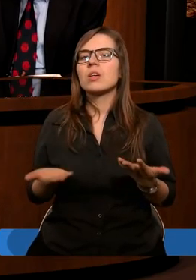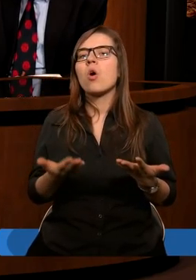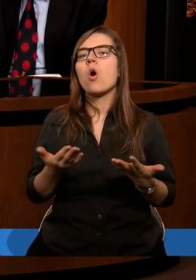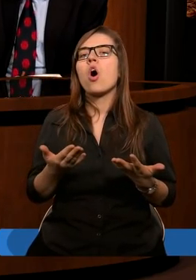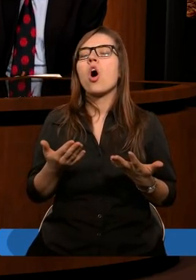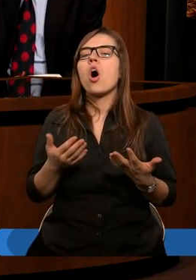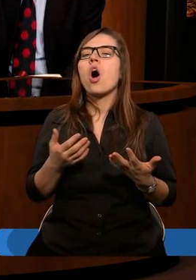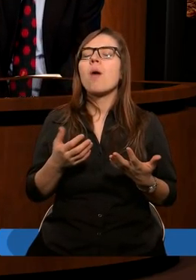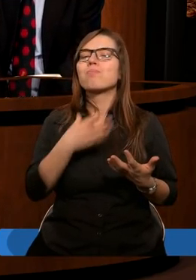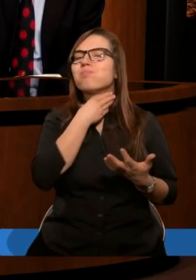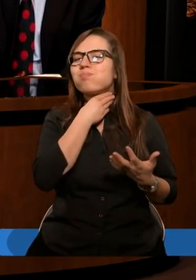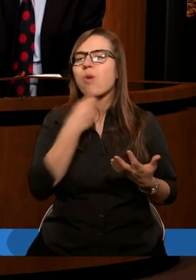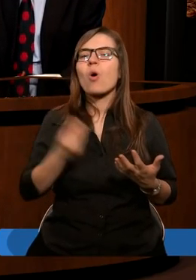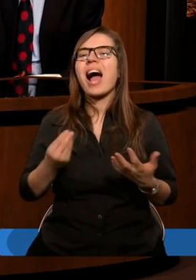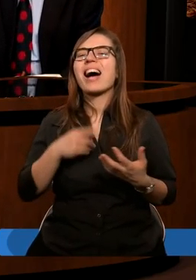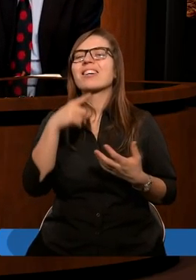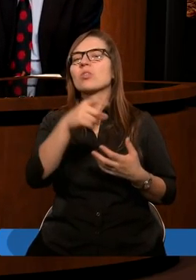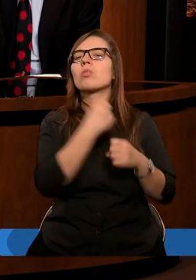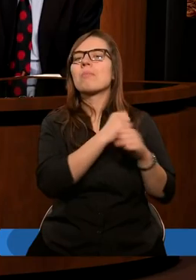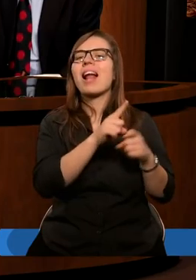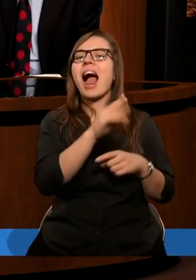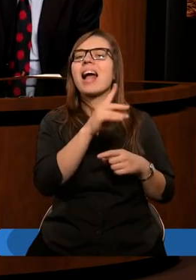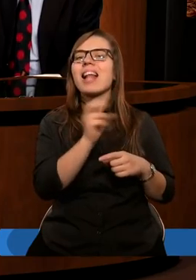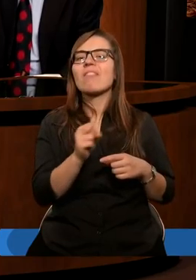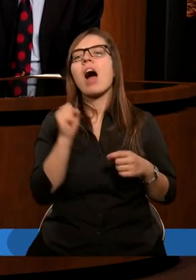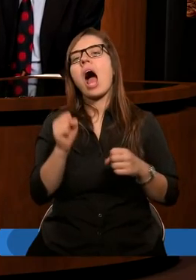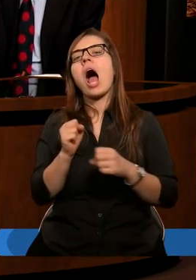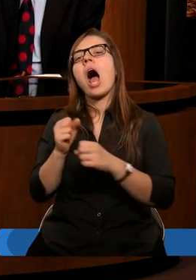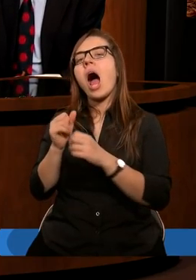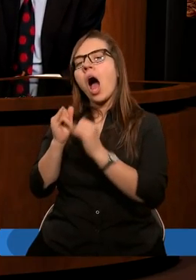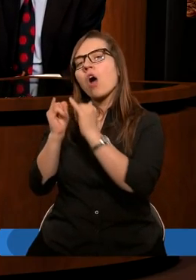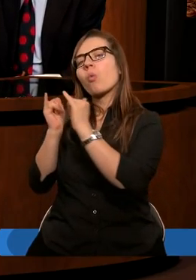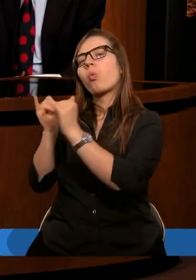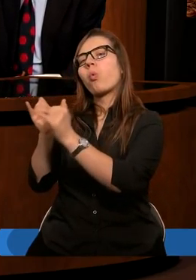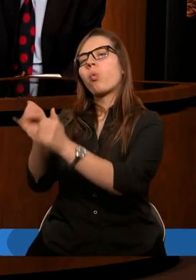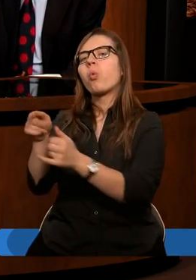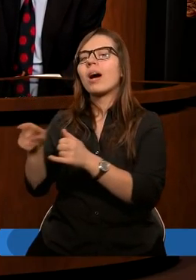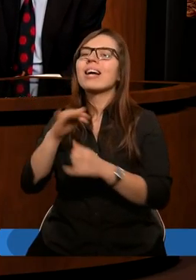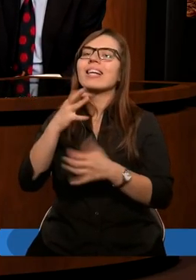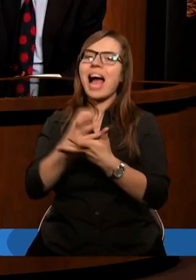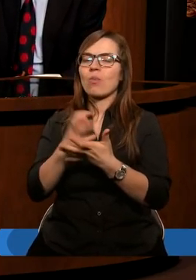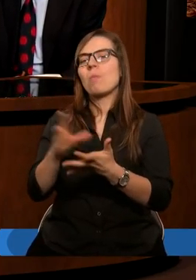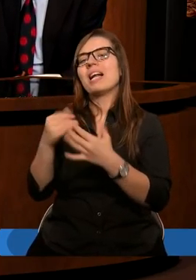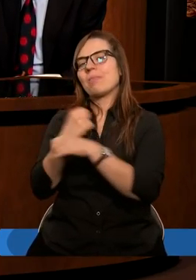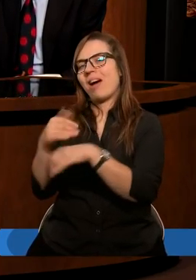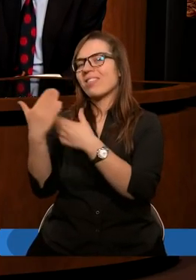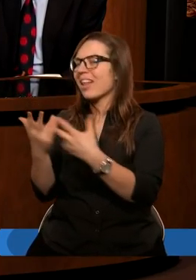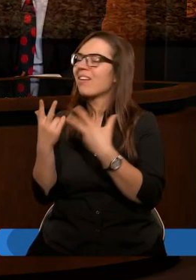pogardził zbawieniem dla Ezawa, a umiłowawszy Jakuba zapewnił mu zbawienie,